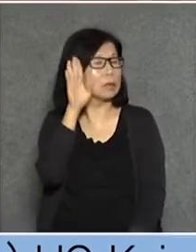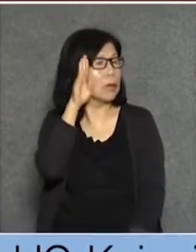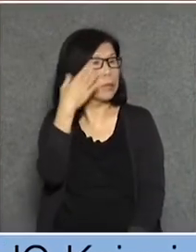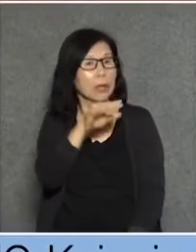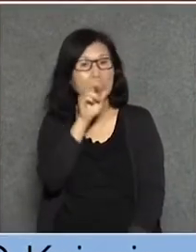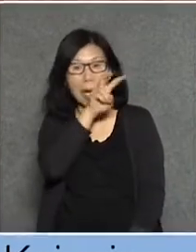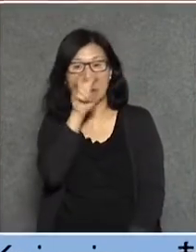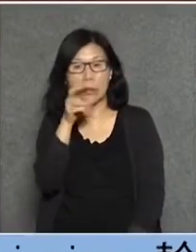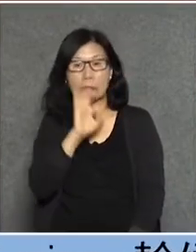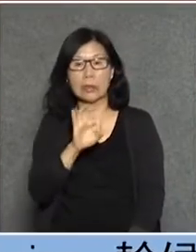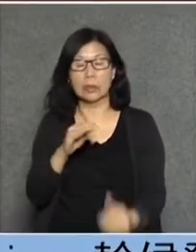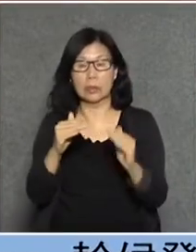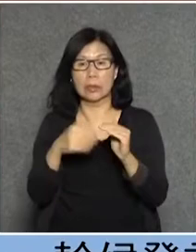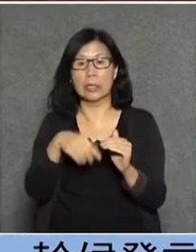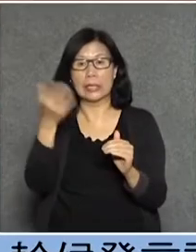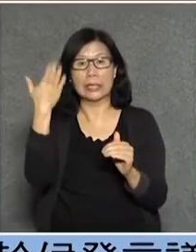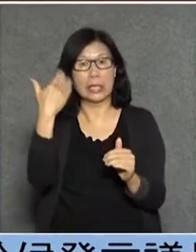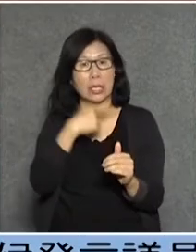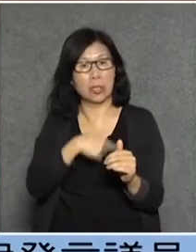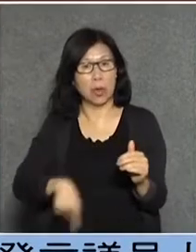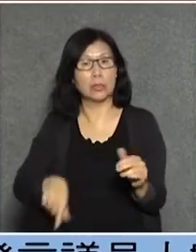就長我不是說你你那正做議員